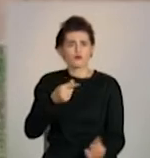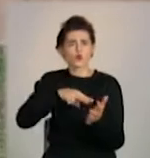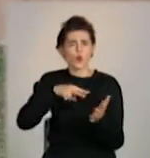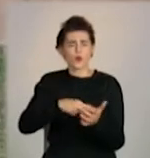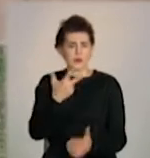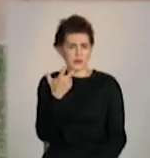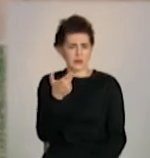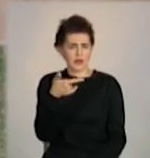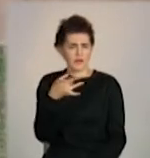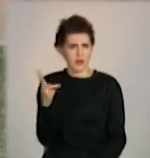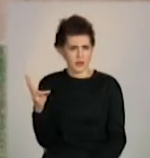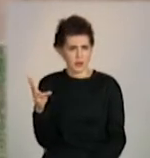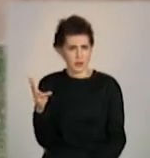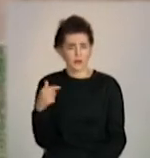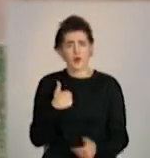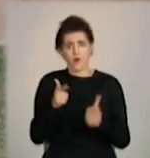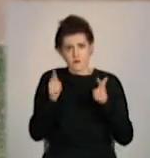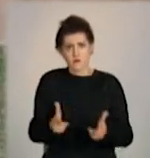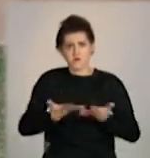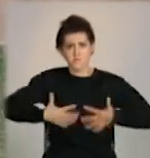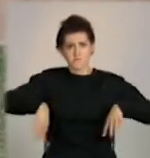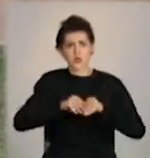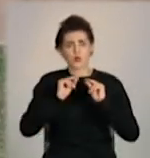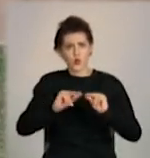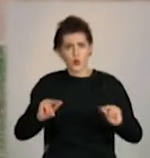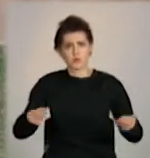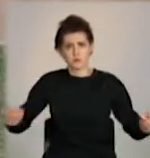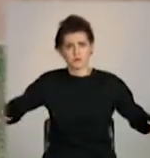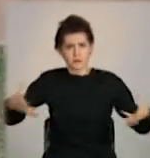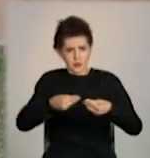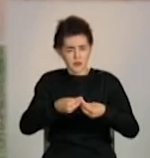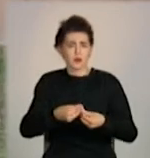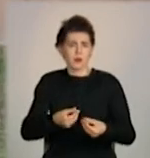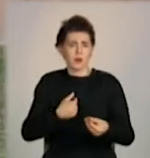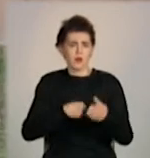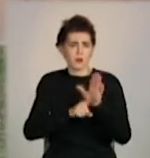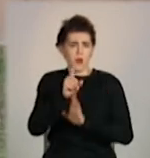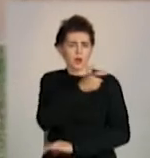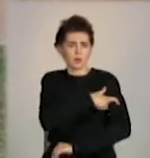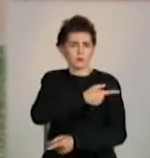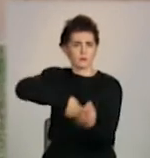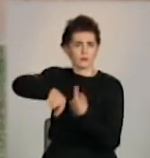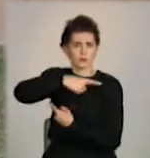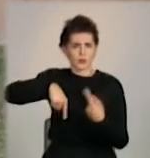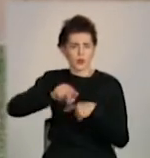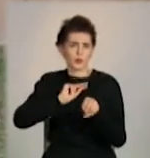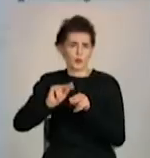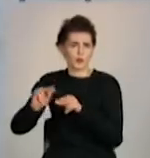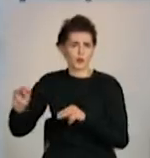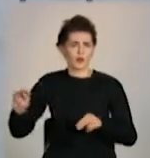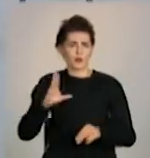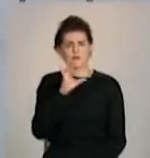Я готова, наприклад, з вчителями скинутися та придбати цю версію, щоб ми по черзі проводили такі уроки.